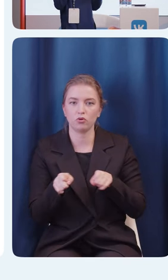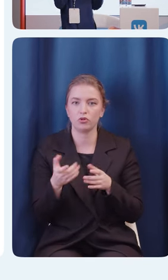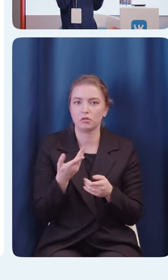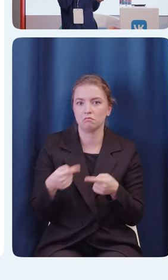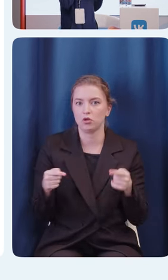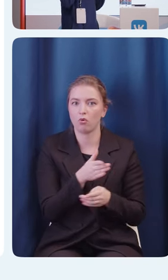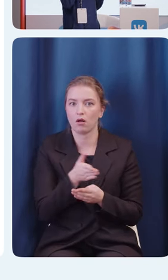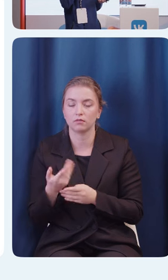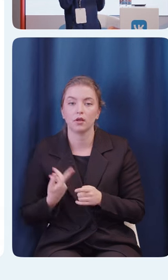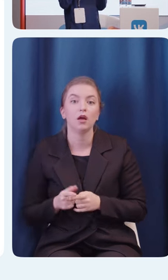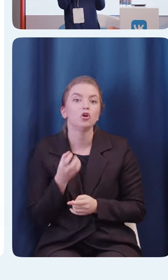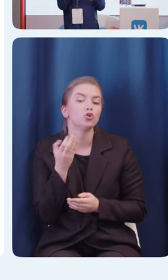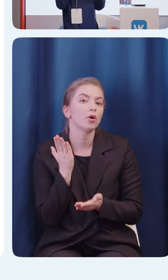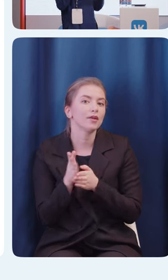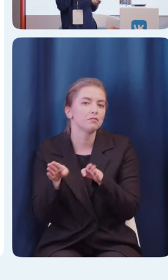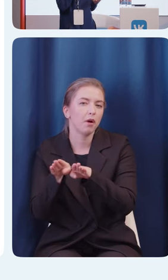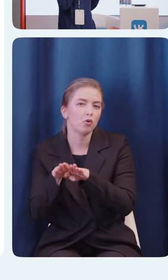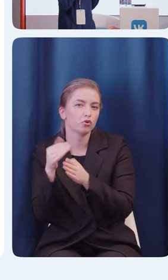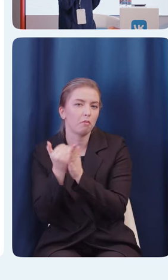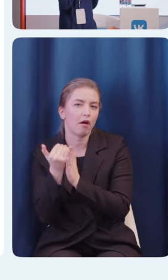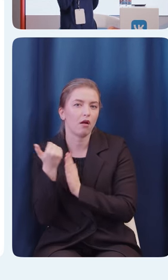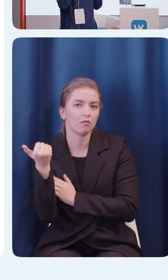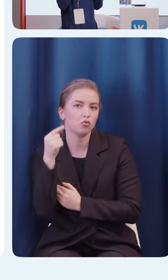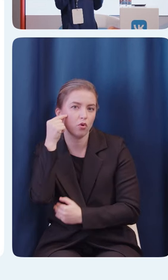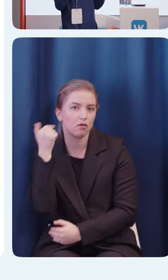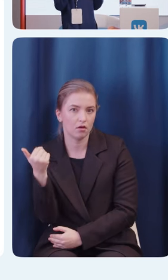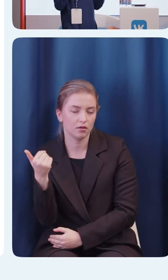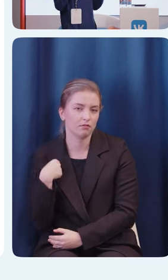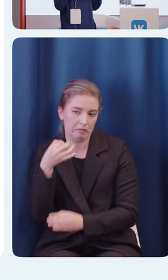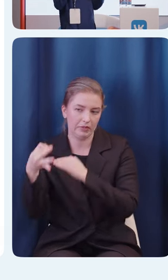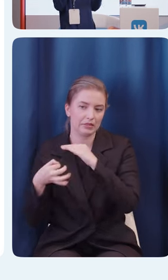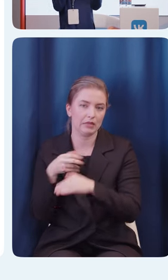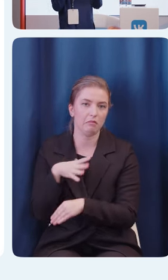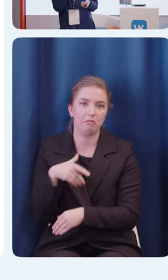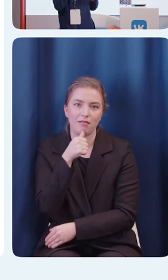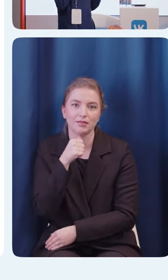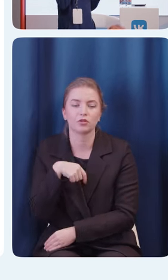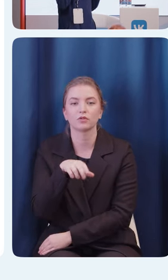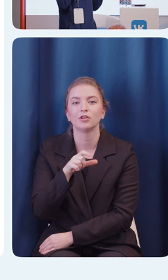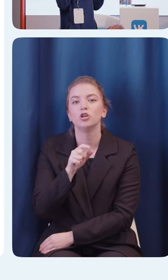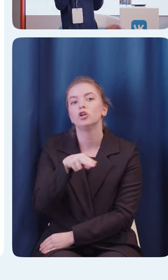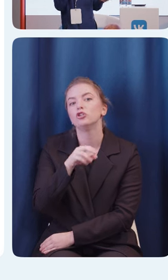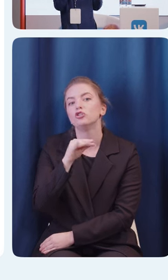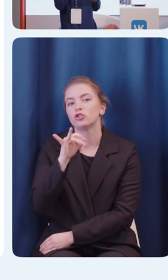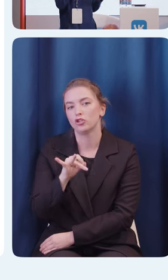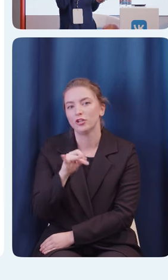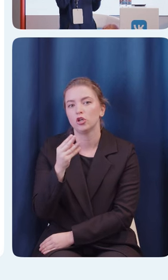китайский аналог, как мне подсказали в команде accessibility, в тестировщике, G-SHO. Он более такой